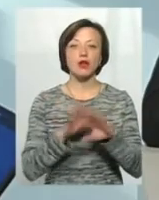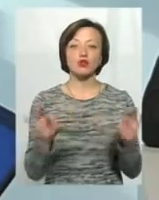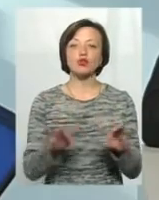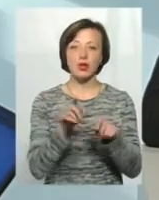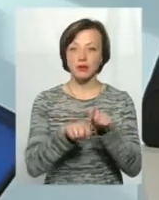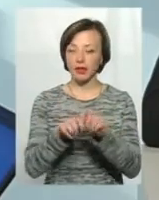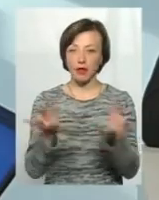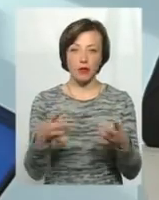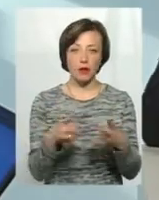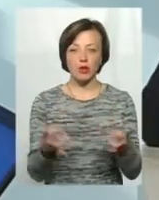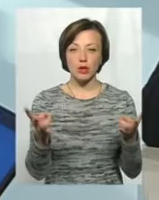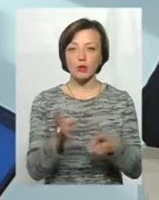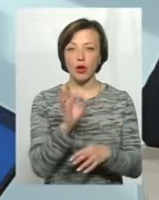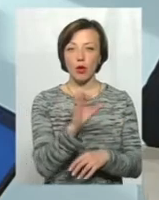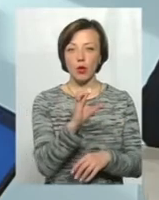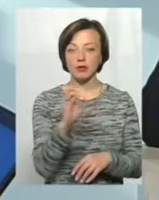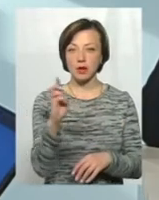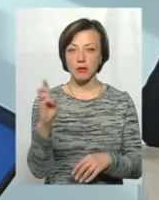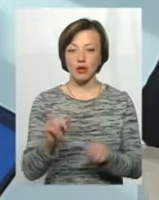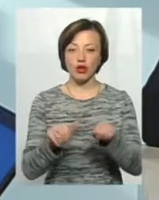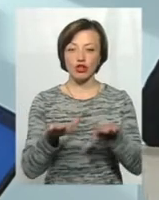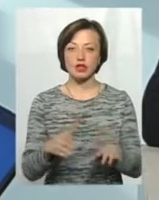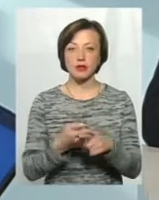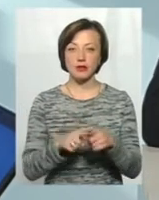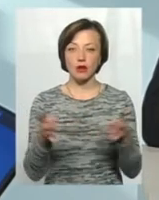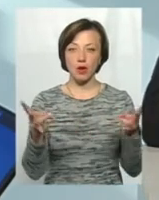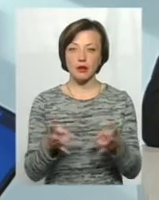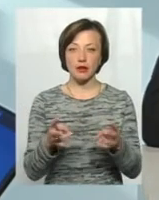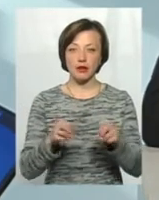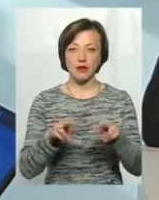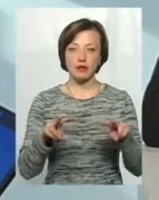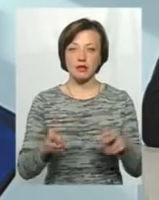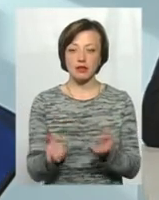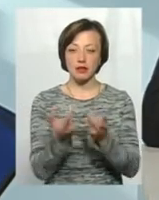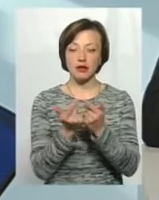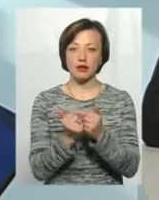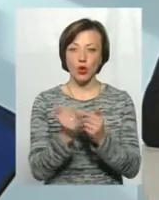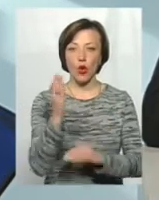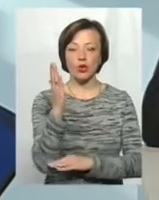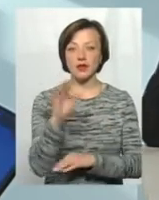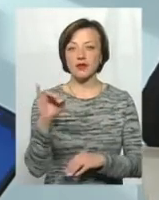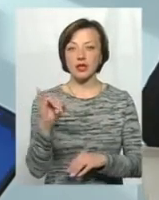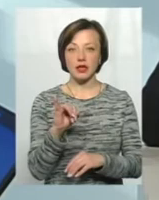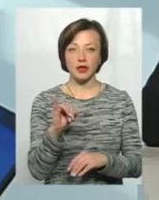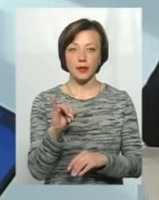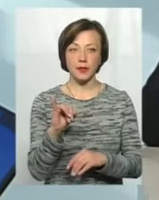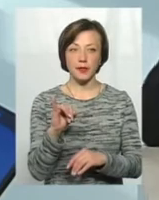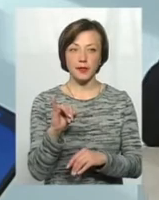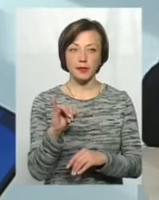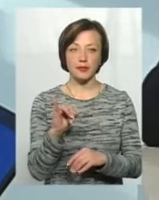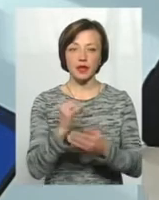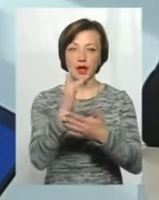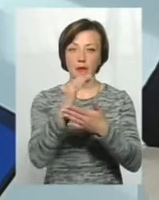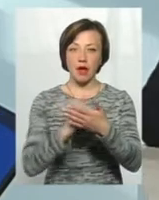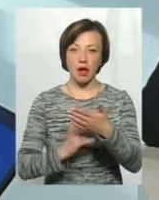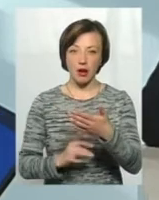Потрібно, щоб ОСББ прийняли рішення цим необхідною кваліфікаційною кількістю голосів і обрало з переліку,